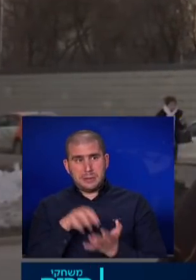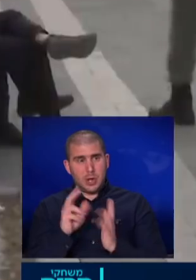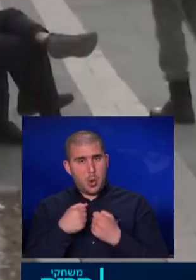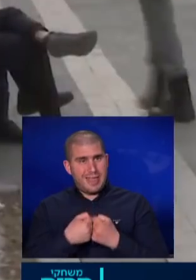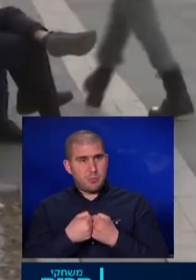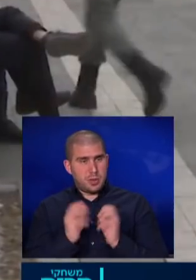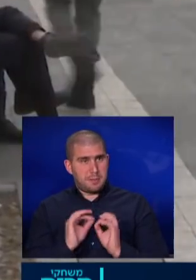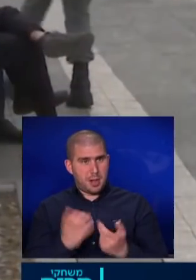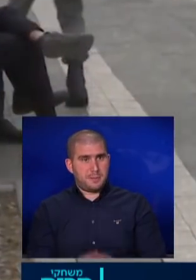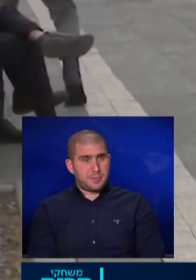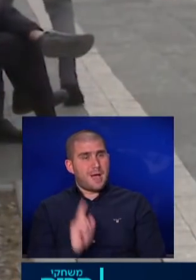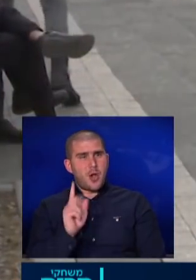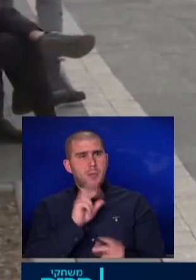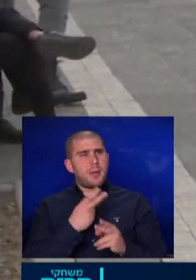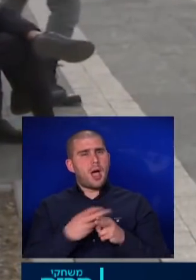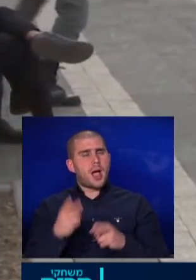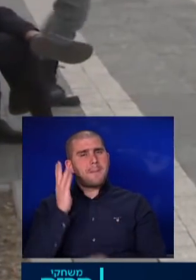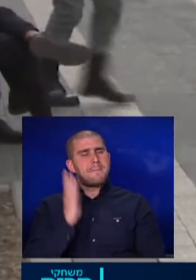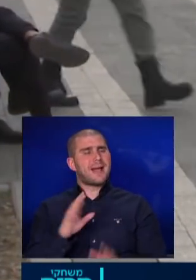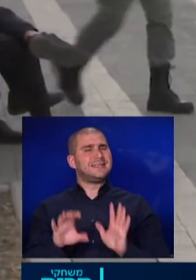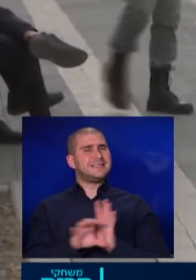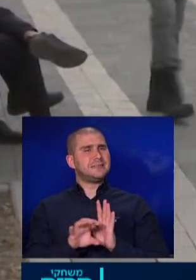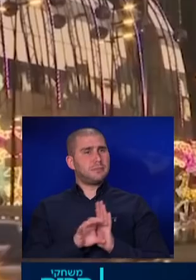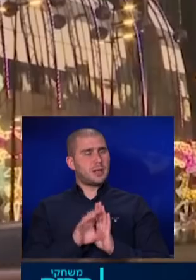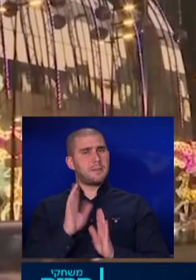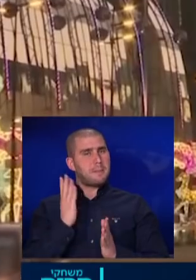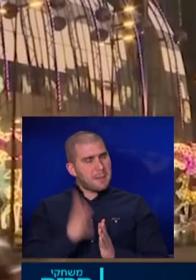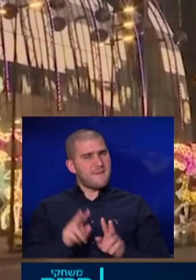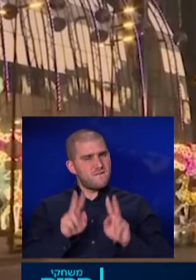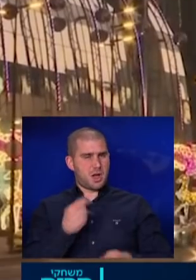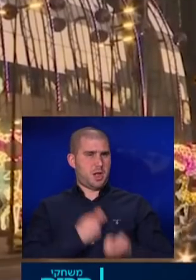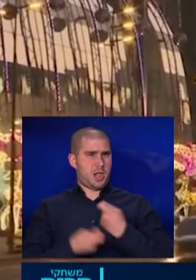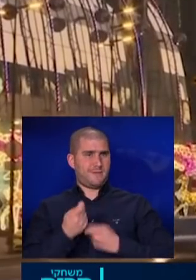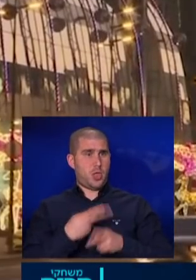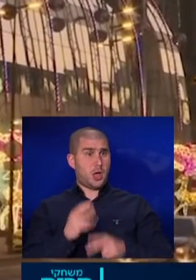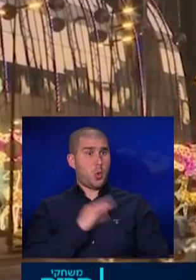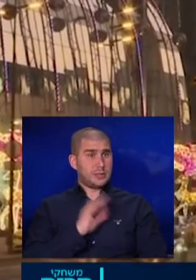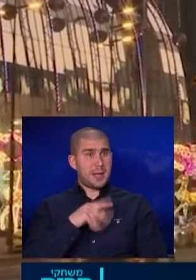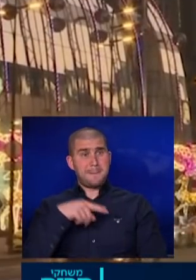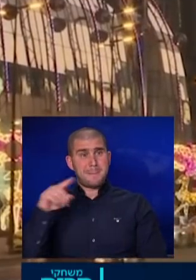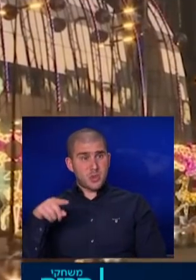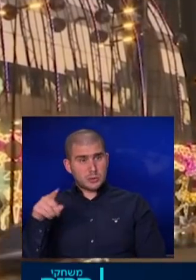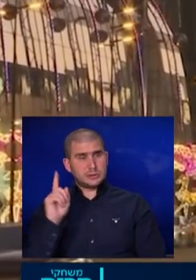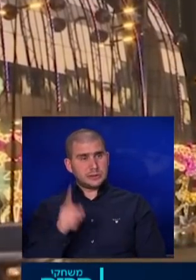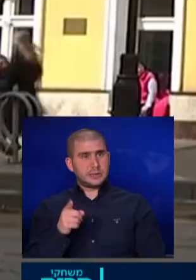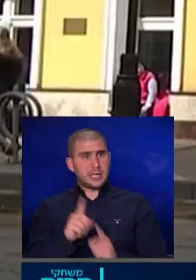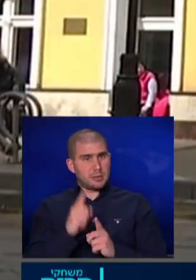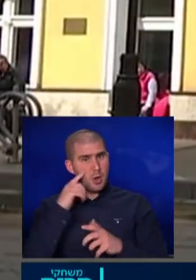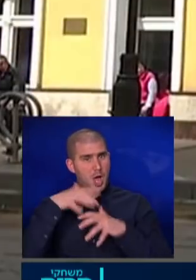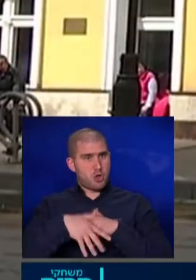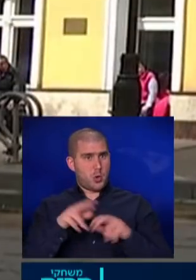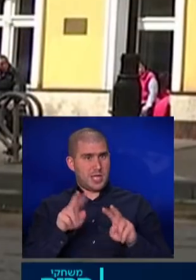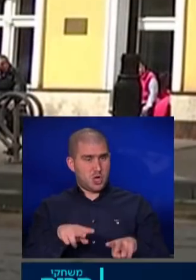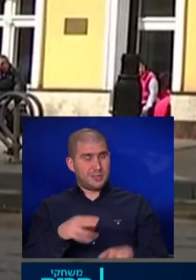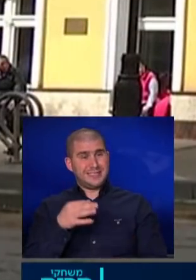אבל לא מדובר רק במכה סימבולית אלא במכה כלכלית ולא רק רוסיה, גם מקדונלדס תיעלץ לסט בהשלכות